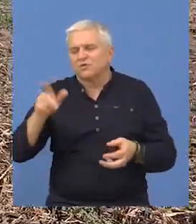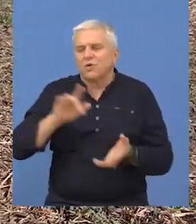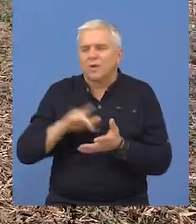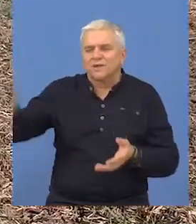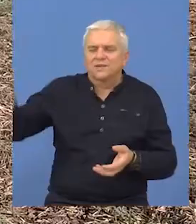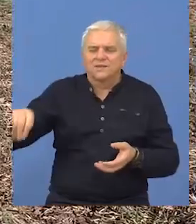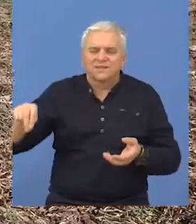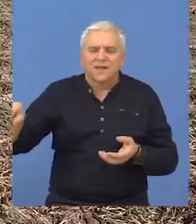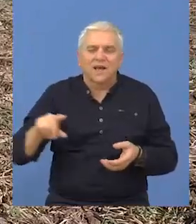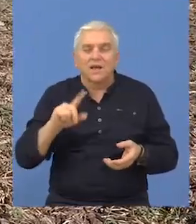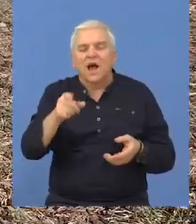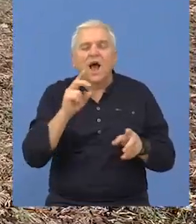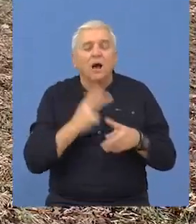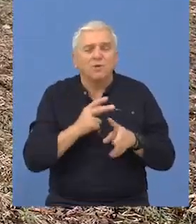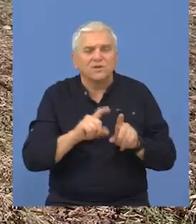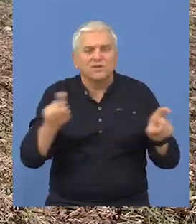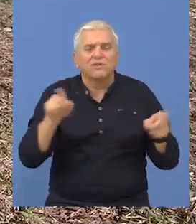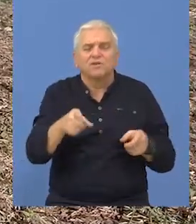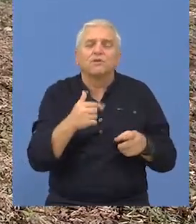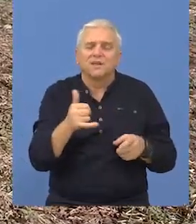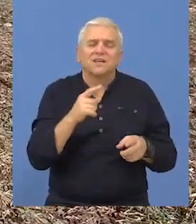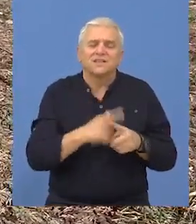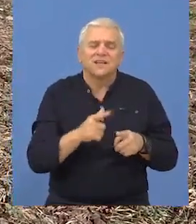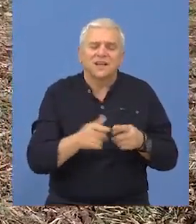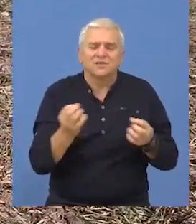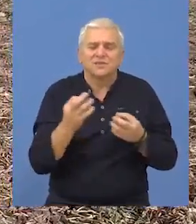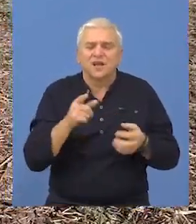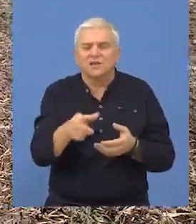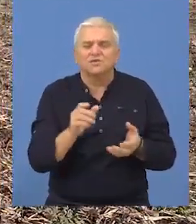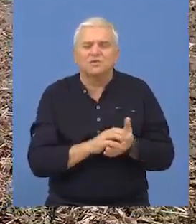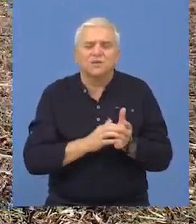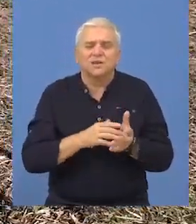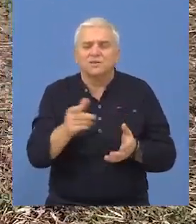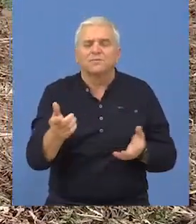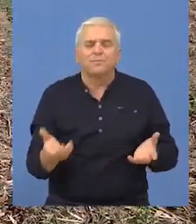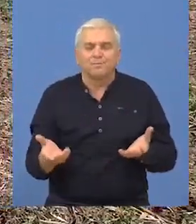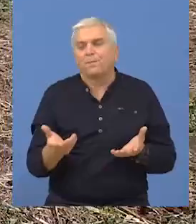repe iz tog plodoreda. A što se tiče gljivičnih oboljenja, to je pre svega,